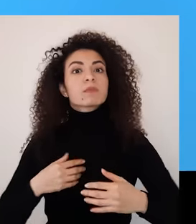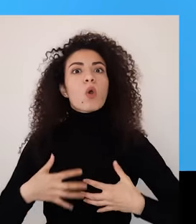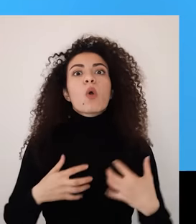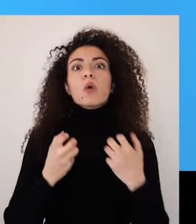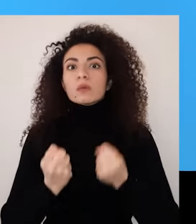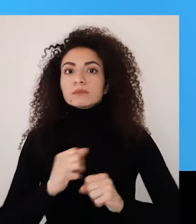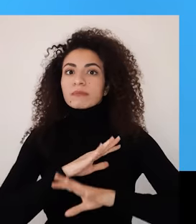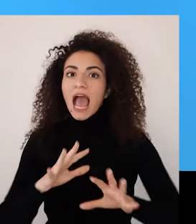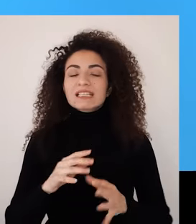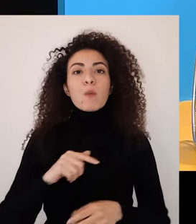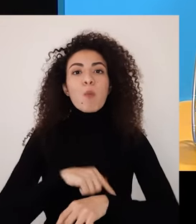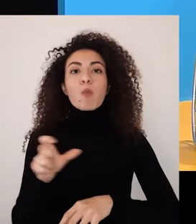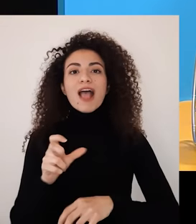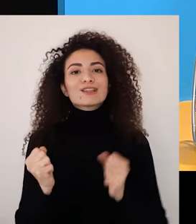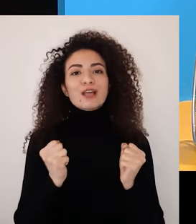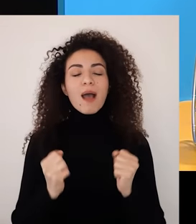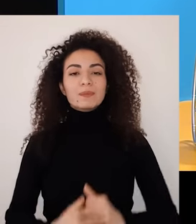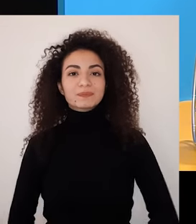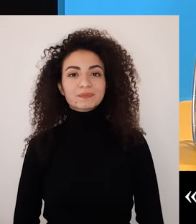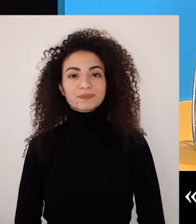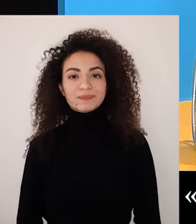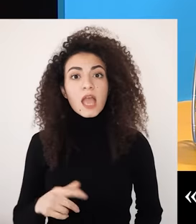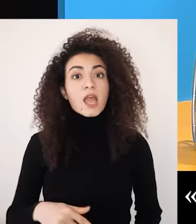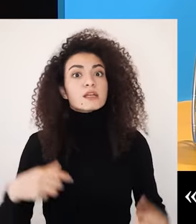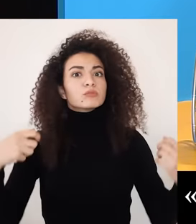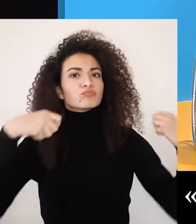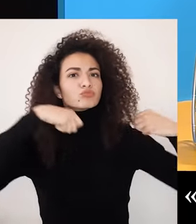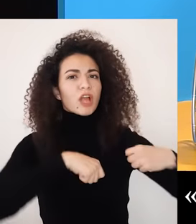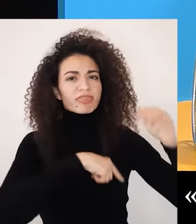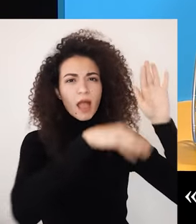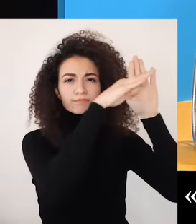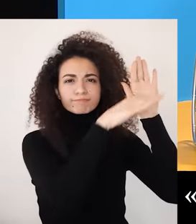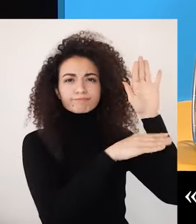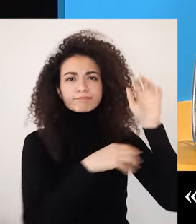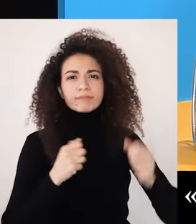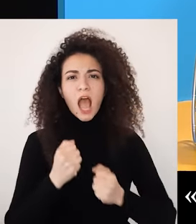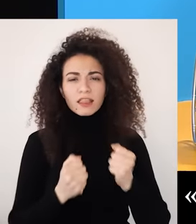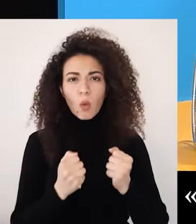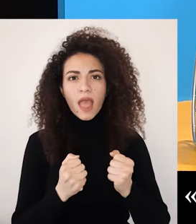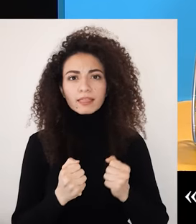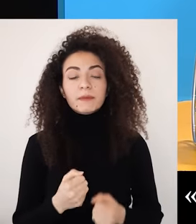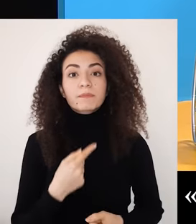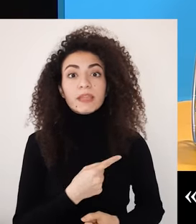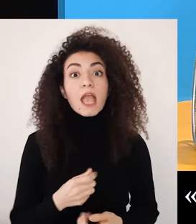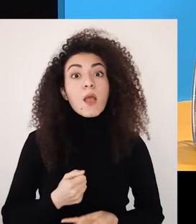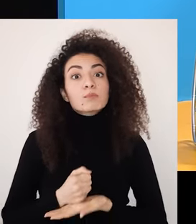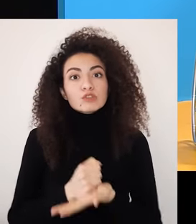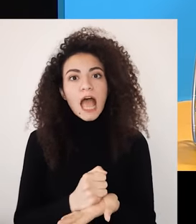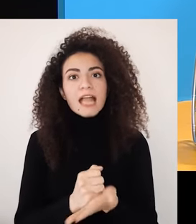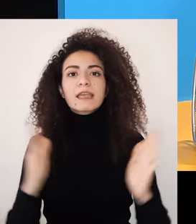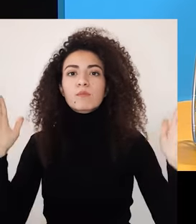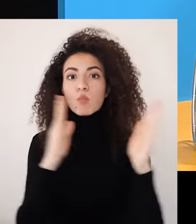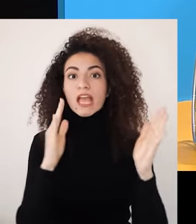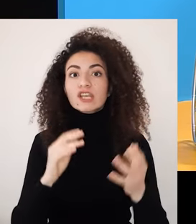شو هي المرونة؟ حسب كريس جونستن المرونة هي القوة والمهارات والقدرة اللي بتساعدنا على